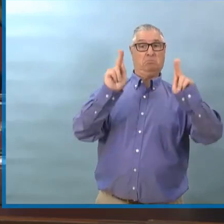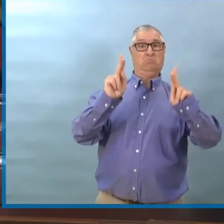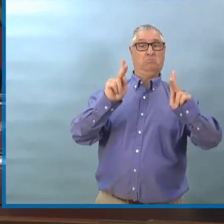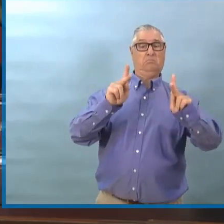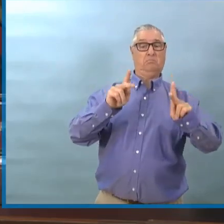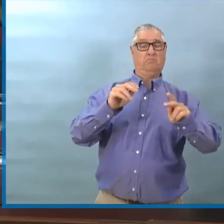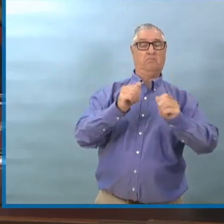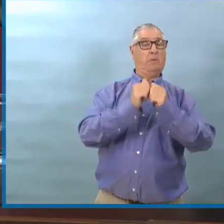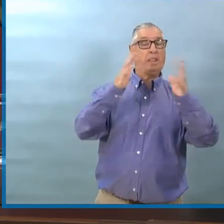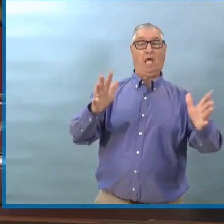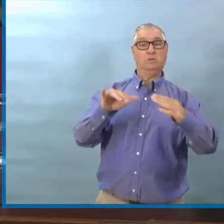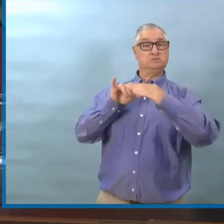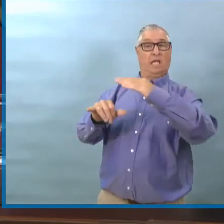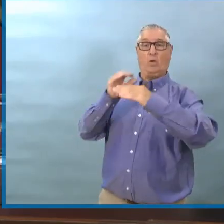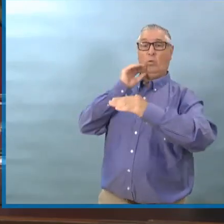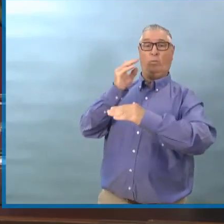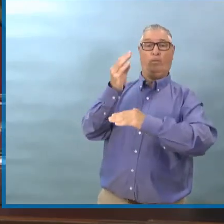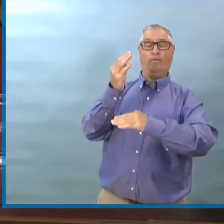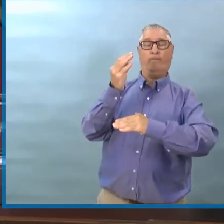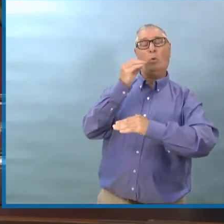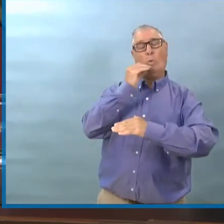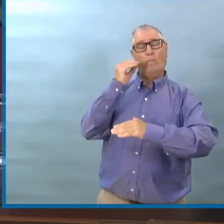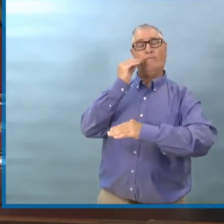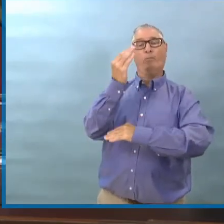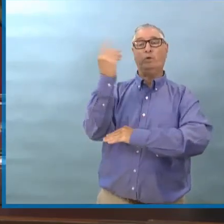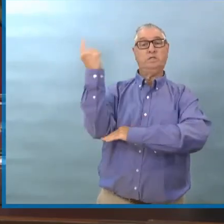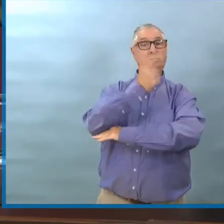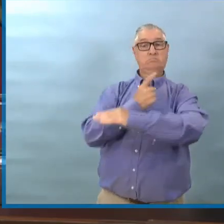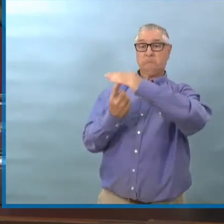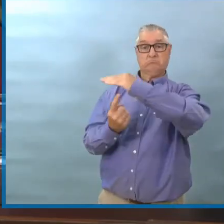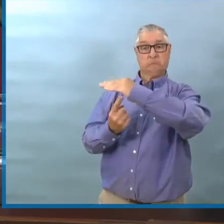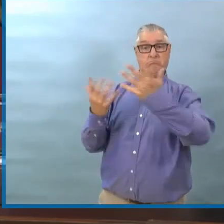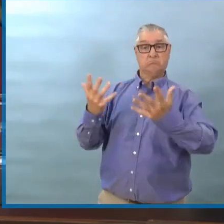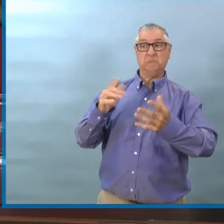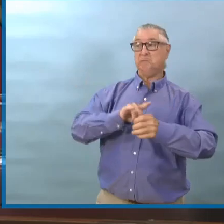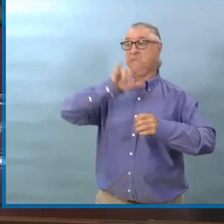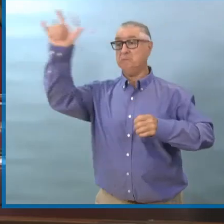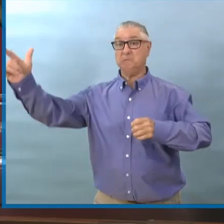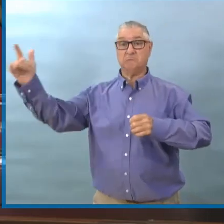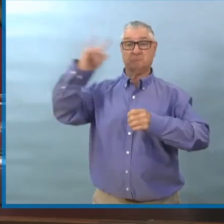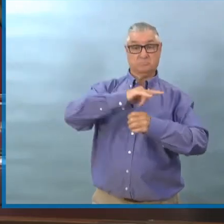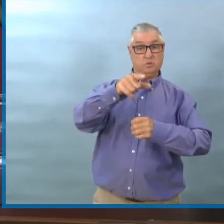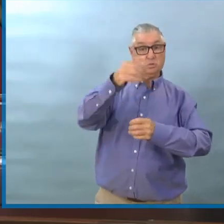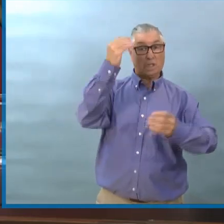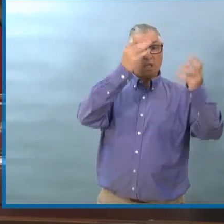Et comme pour le reste, on continue d'évaluer tout ça.